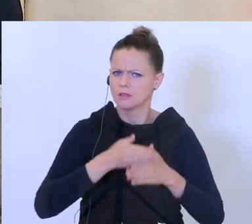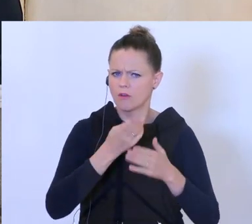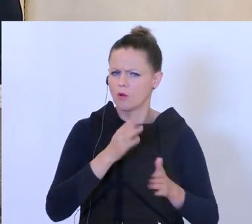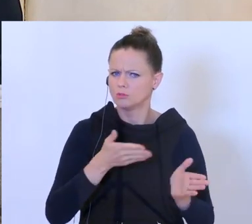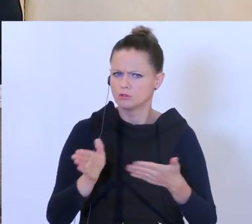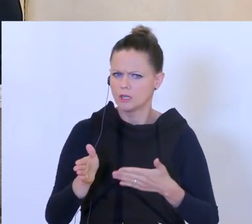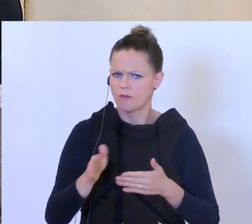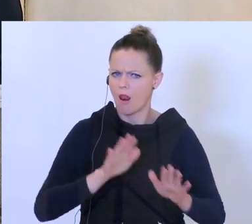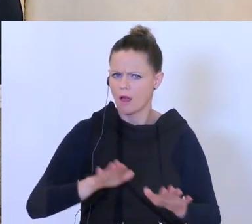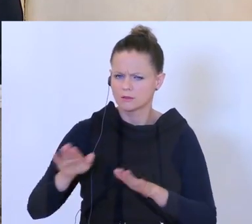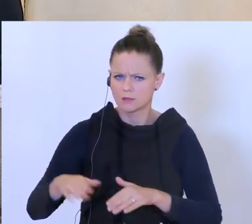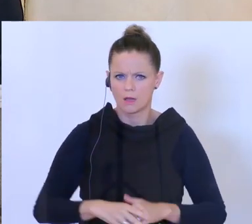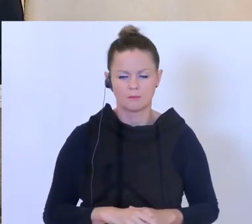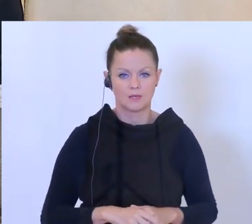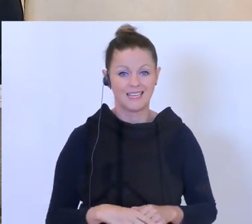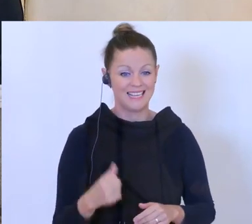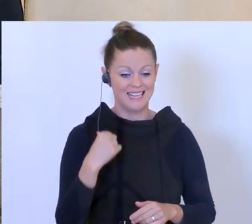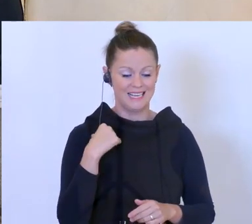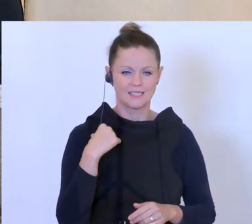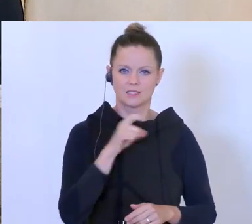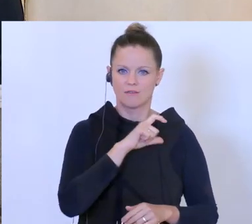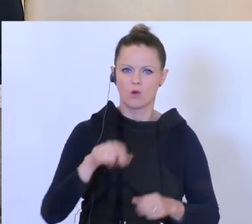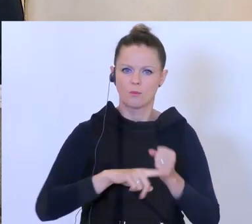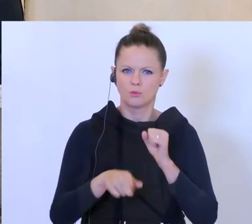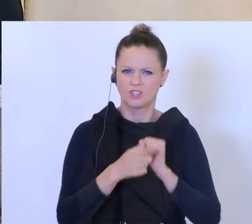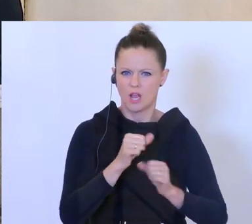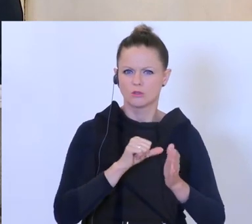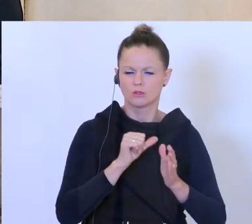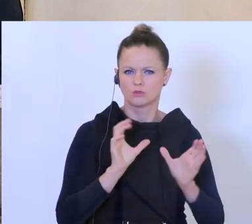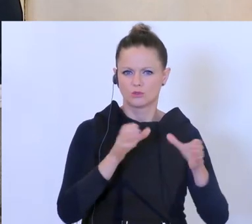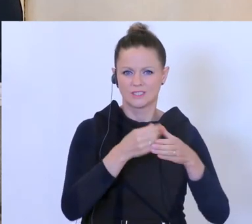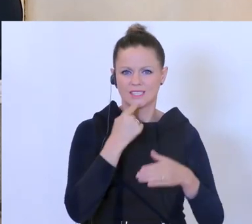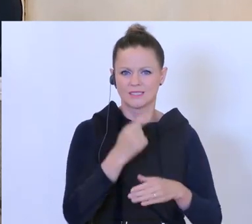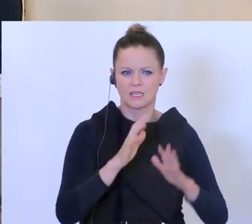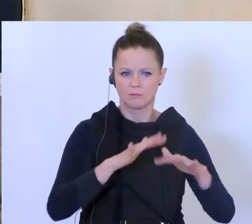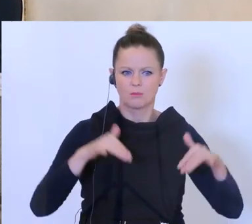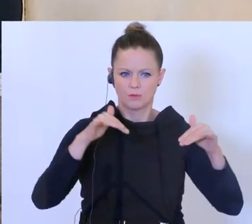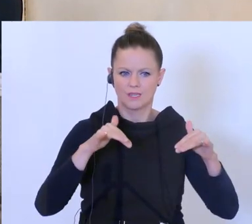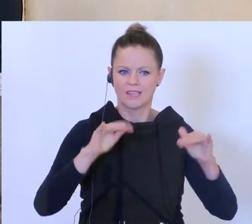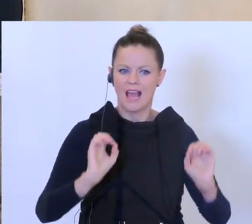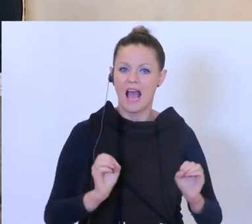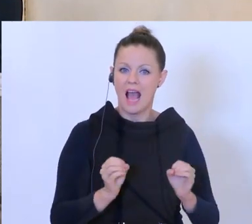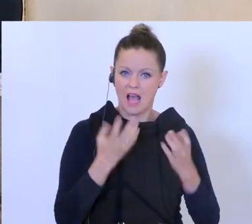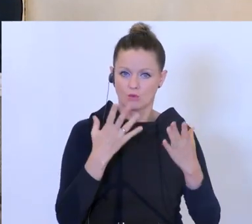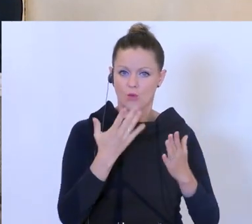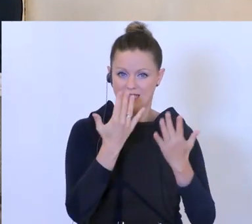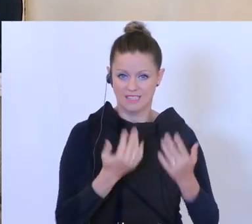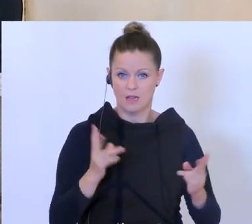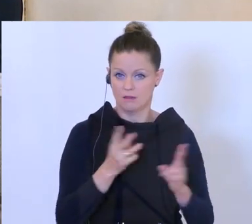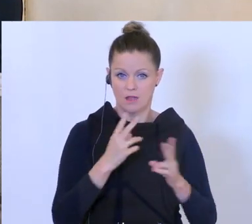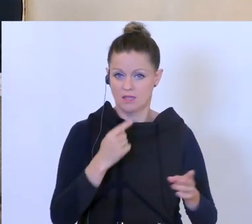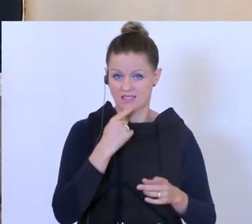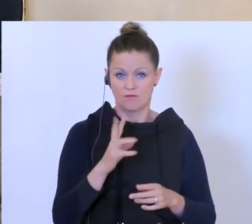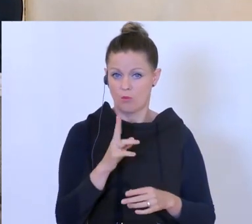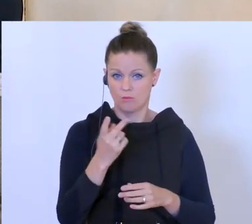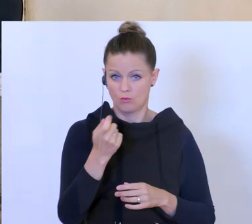Und eine zweite Frage. Vorige Woche im Budgetausschuss haben Sie gesagt, Sie können dem Parlament keine aktuellen Zahlen zum Defizit zum Beispiel nennen, weil alle Zahlen